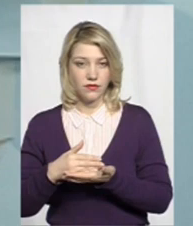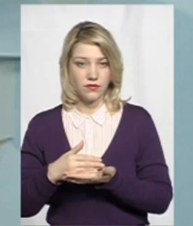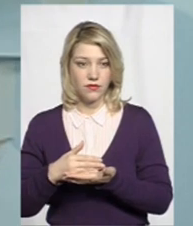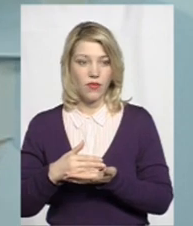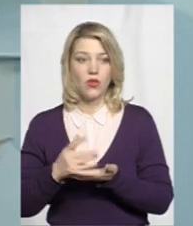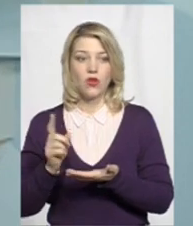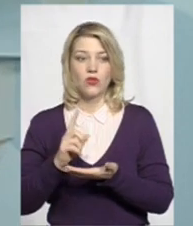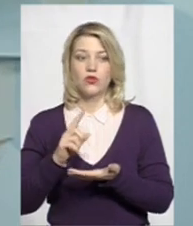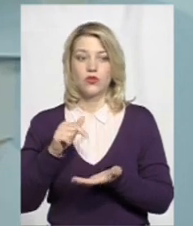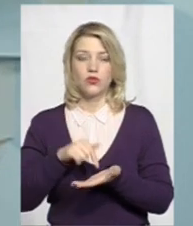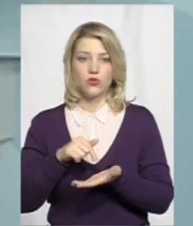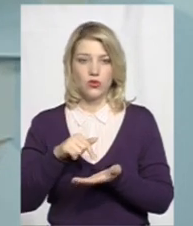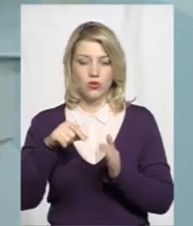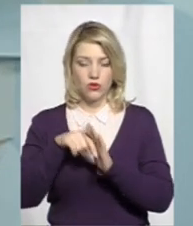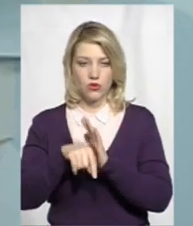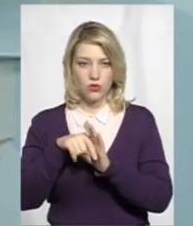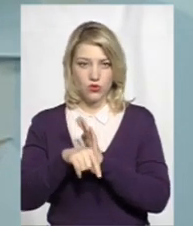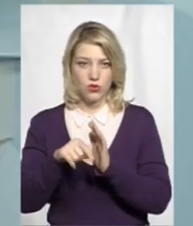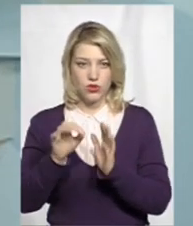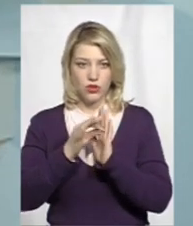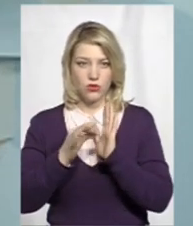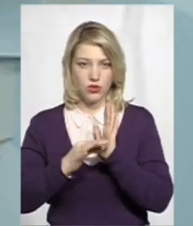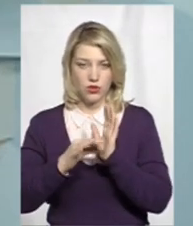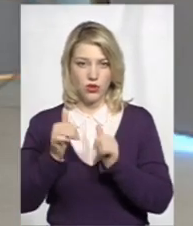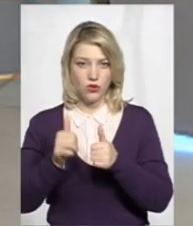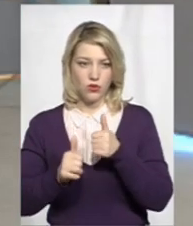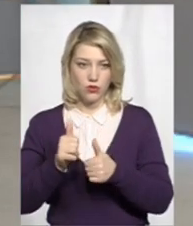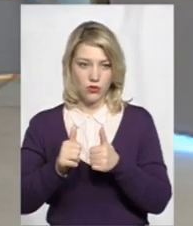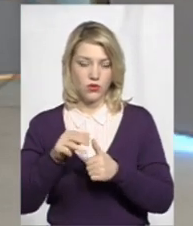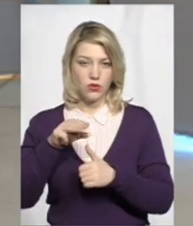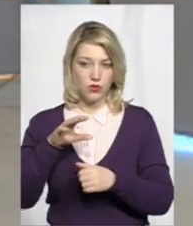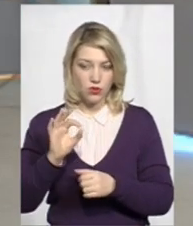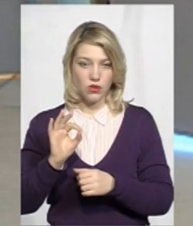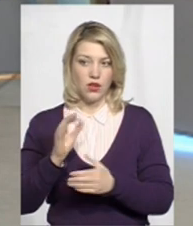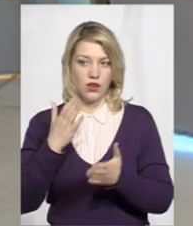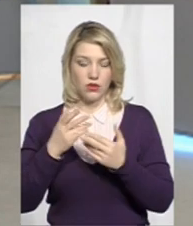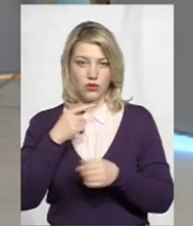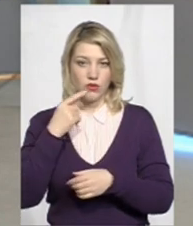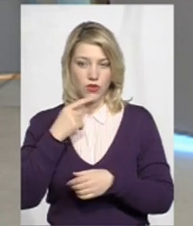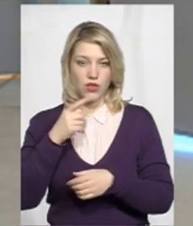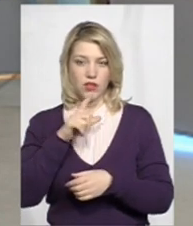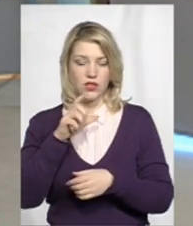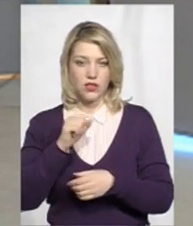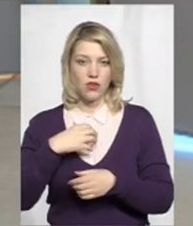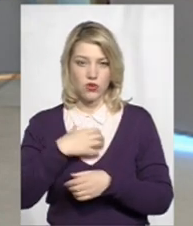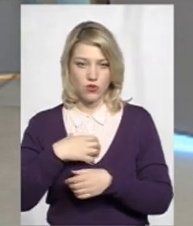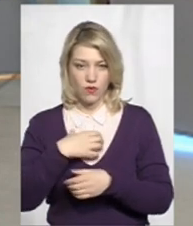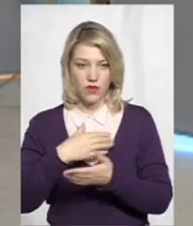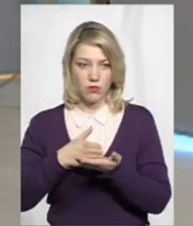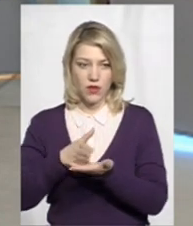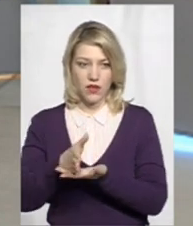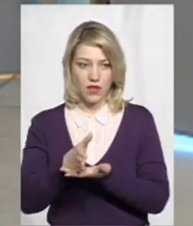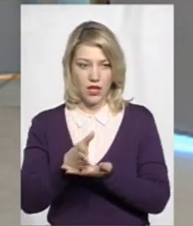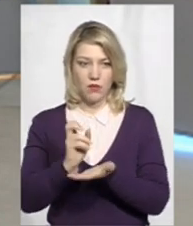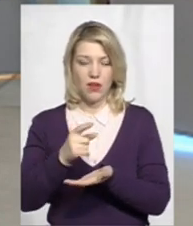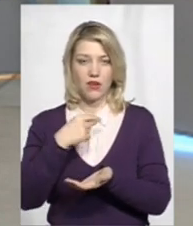що стосується оцінки конкурсу, то, якщо говорити за основним критерієм, і я